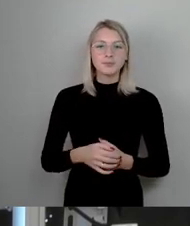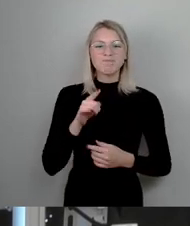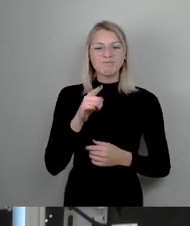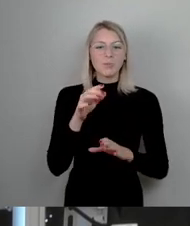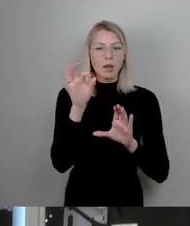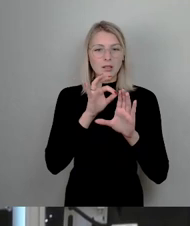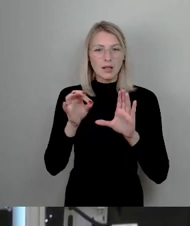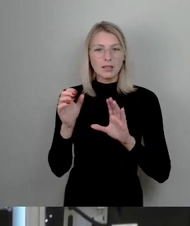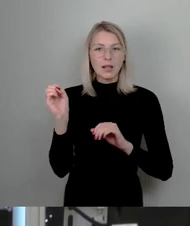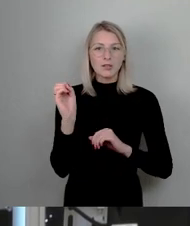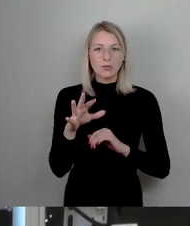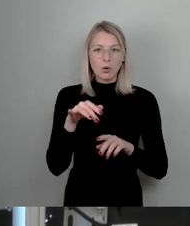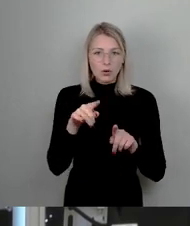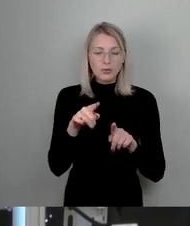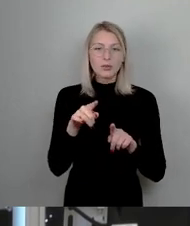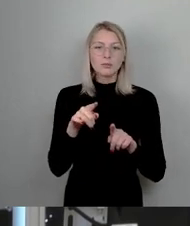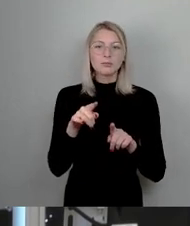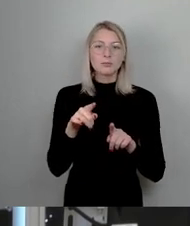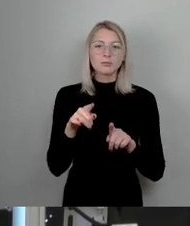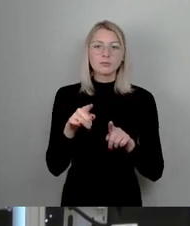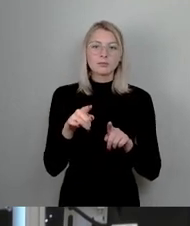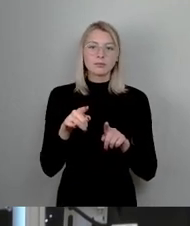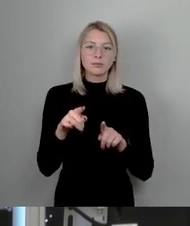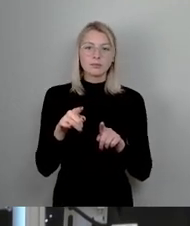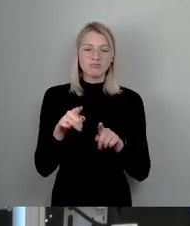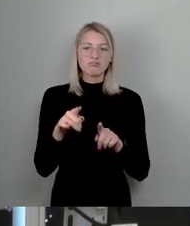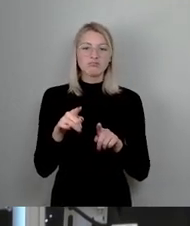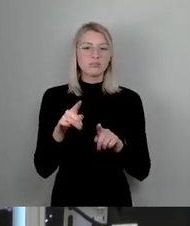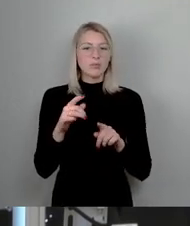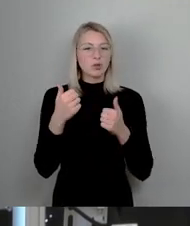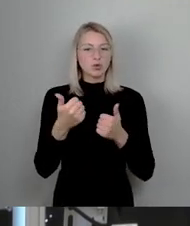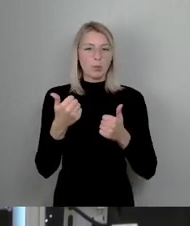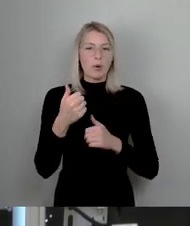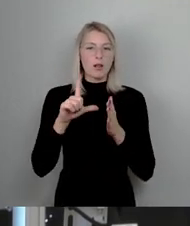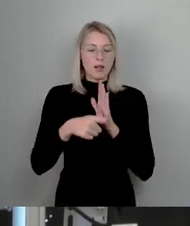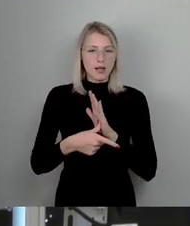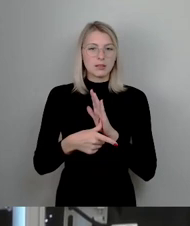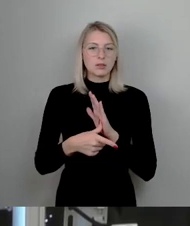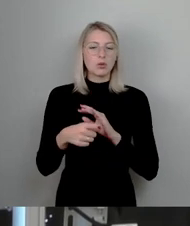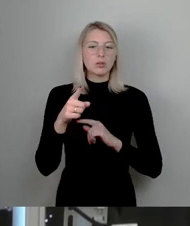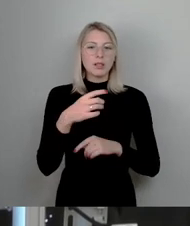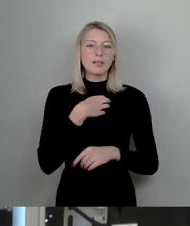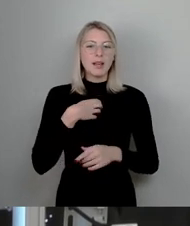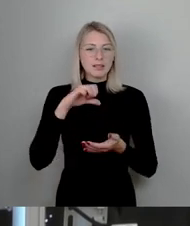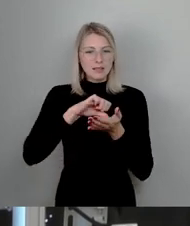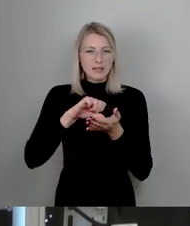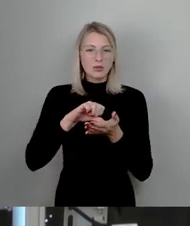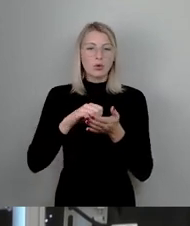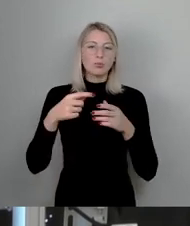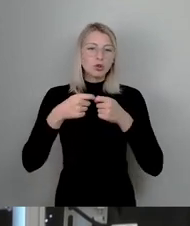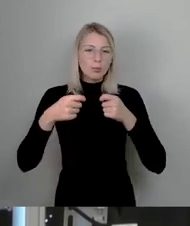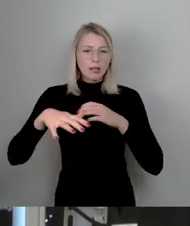eine städtebauliche und ästhetische Meisterleistung, die im Dresdner Zentrum im Spannungsfeld zwischen historisch